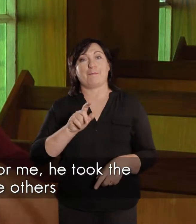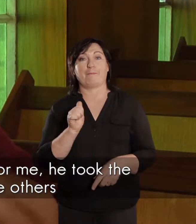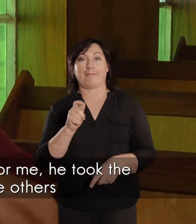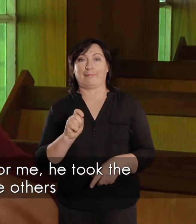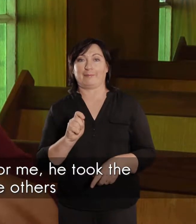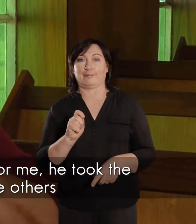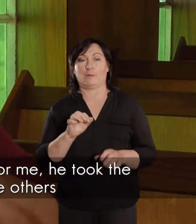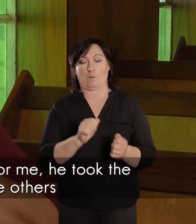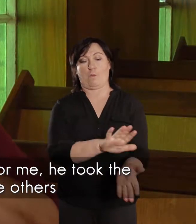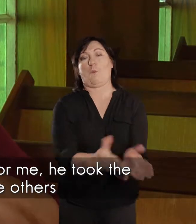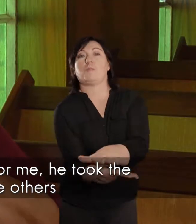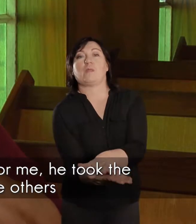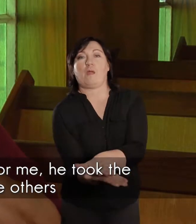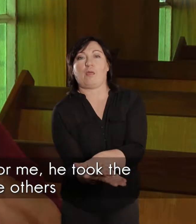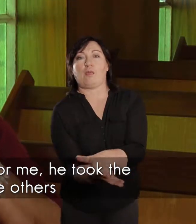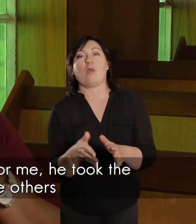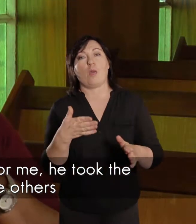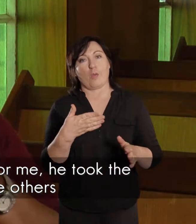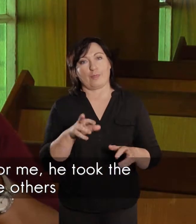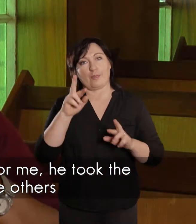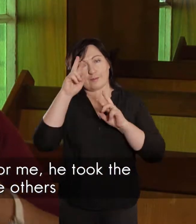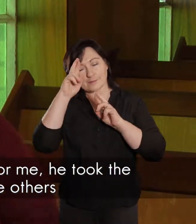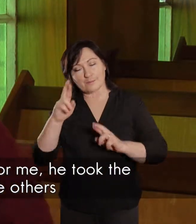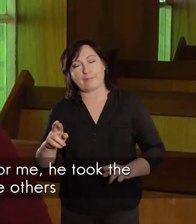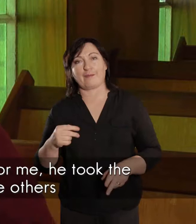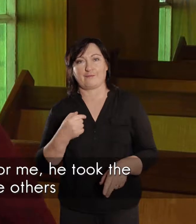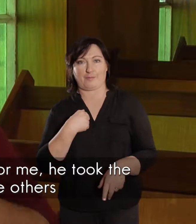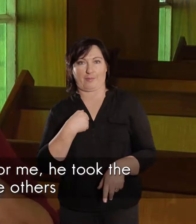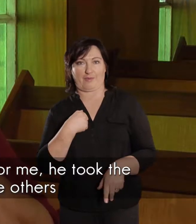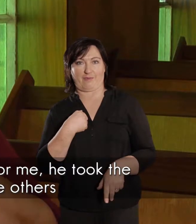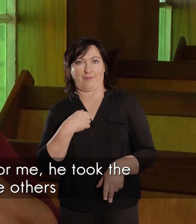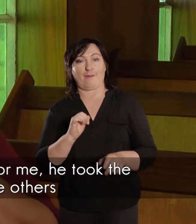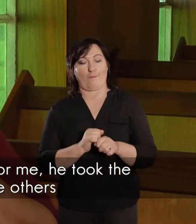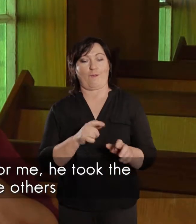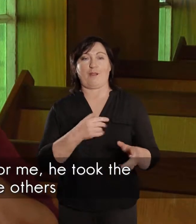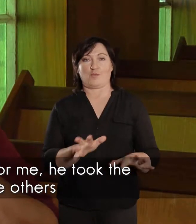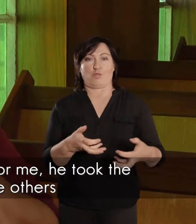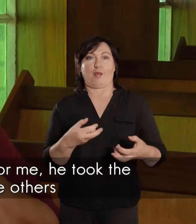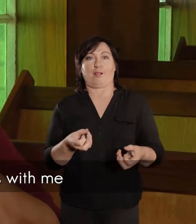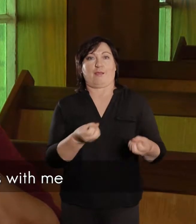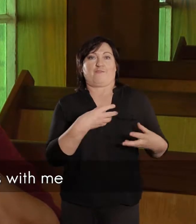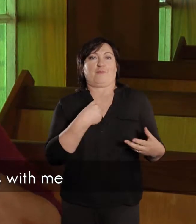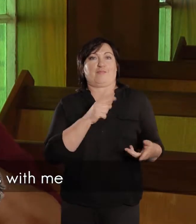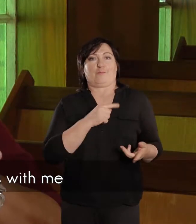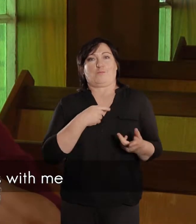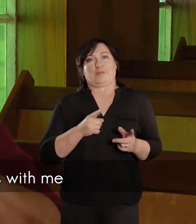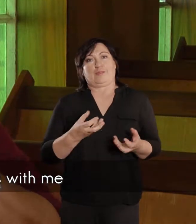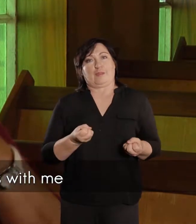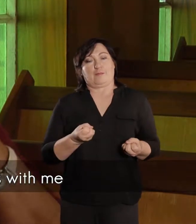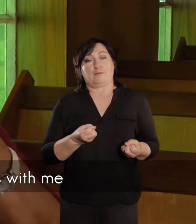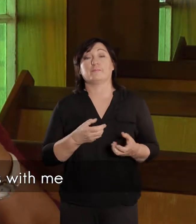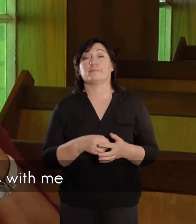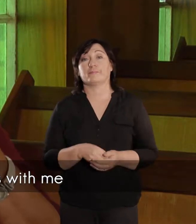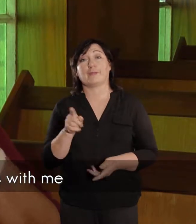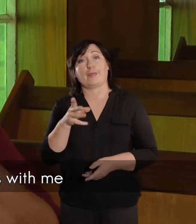vir my, vat die die boeste in, en ek keer hem om, en hy haal die goed uit, wat die van my moet gee. Want, het